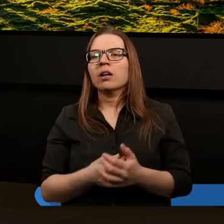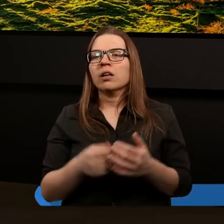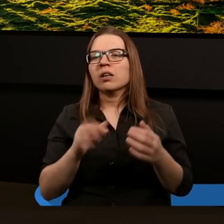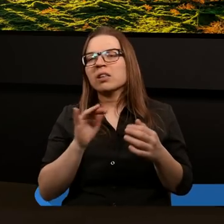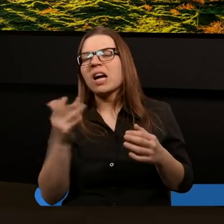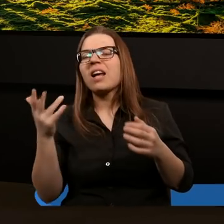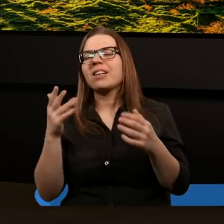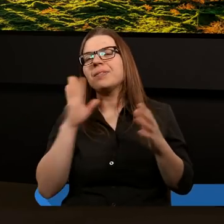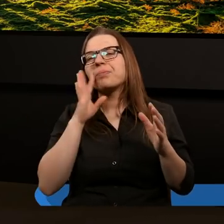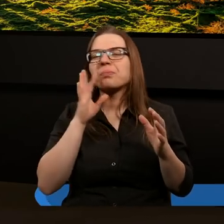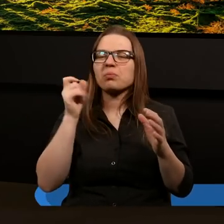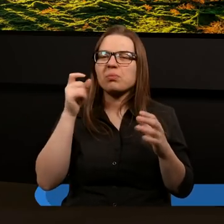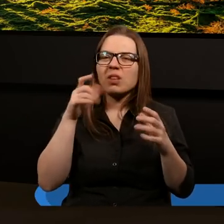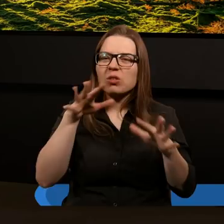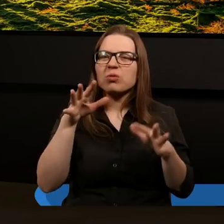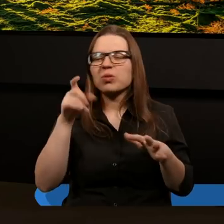przekleństw,